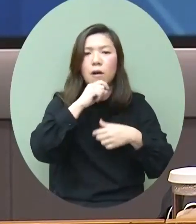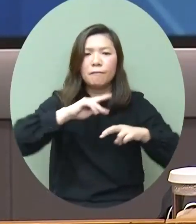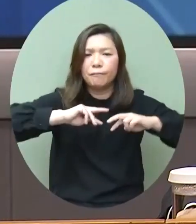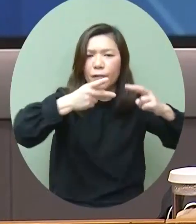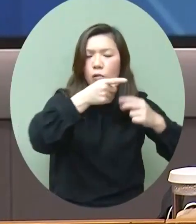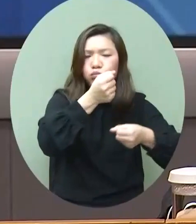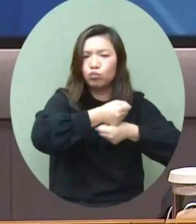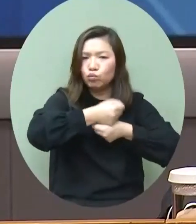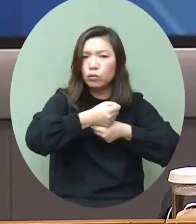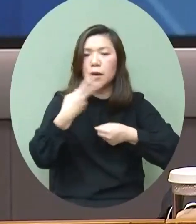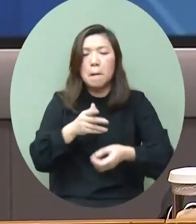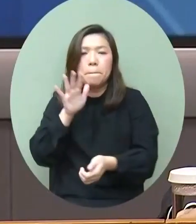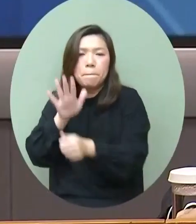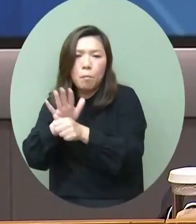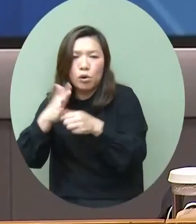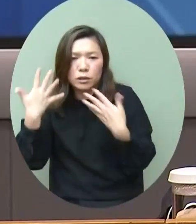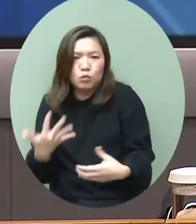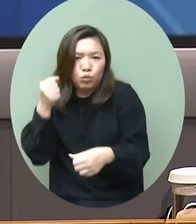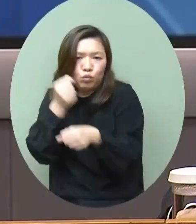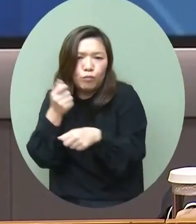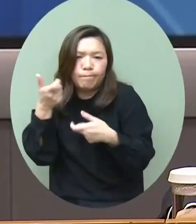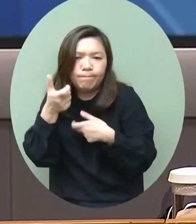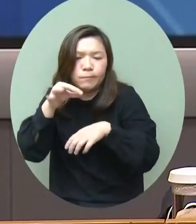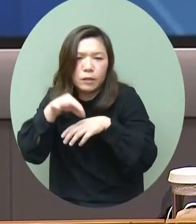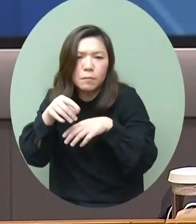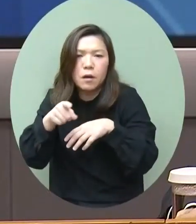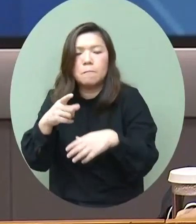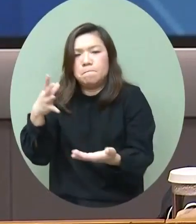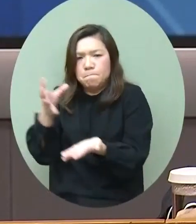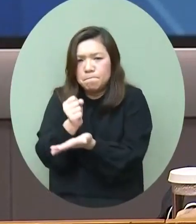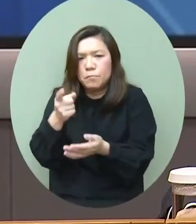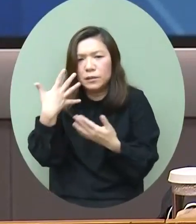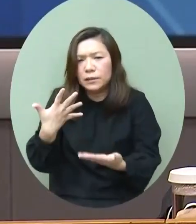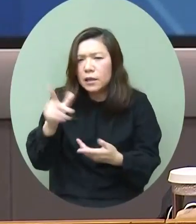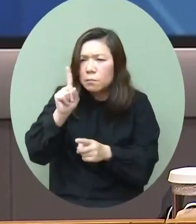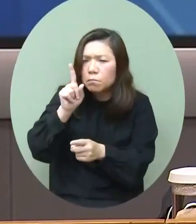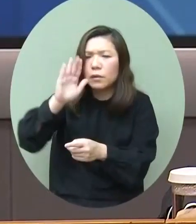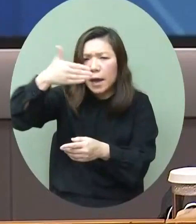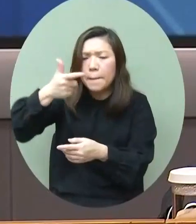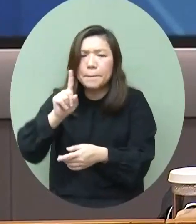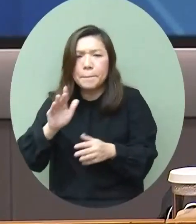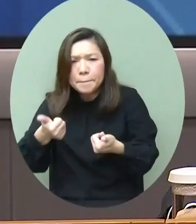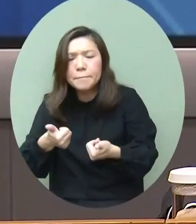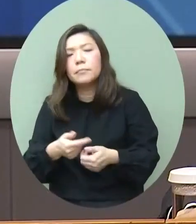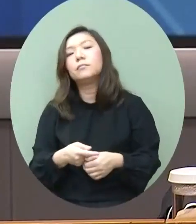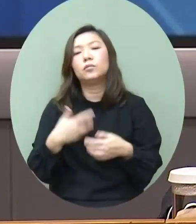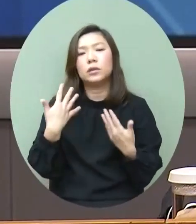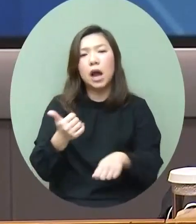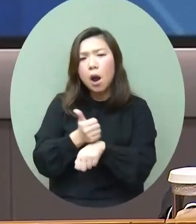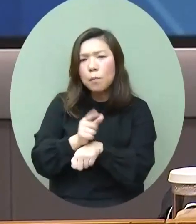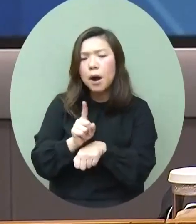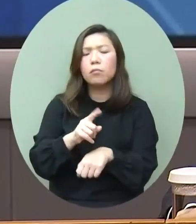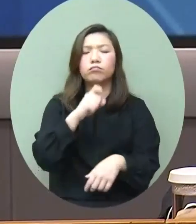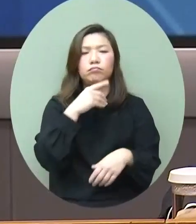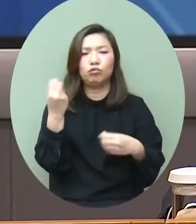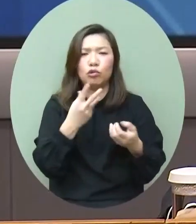亦協助已經在職的金融從業員去捕捉他們市場的新興機遇以建立我們香港金融人